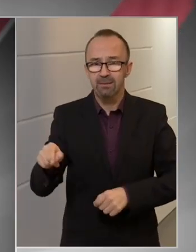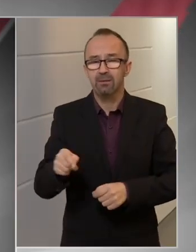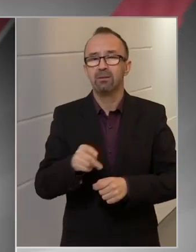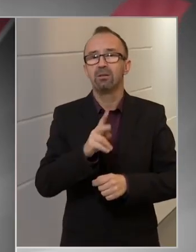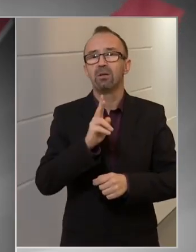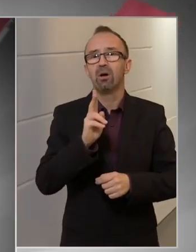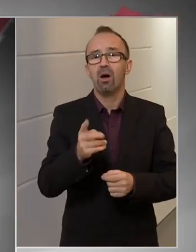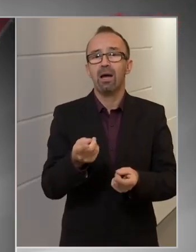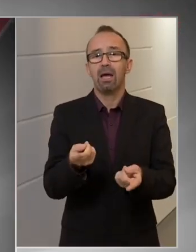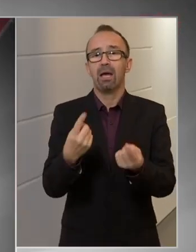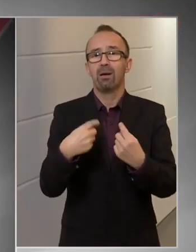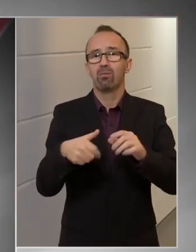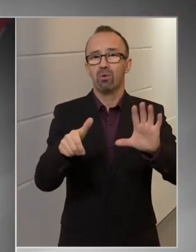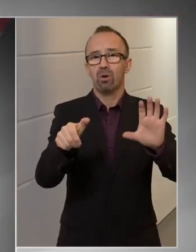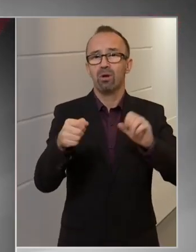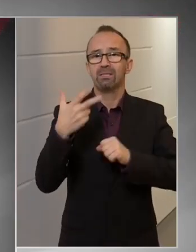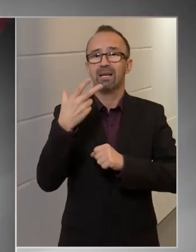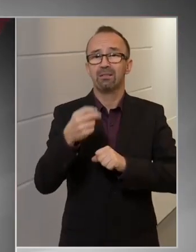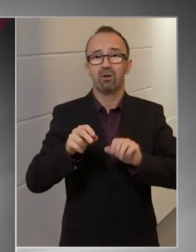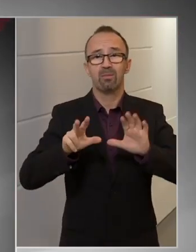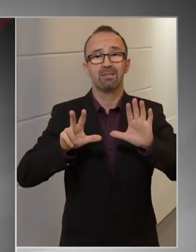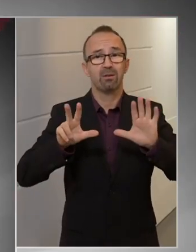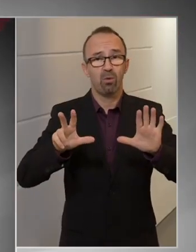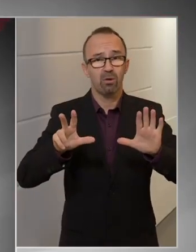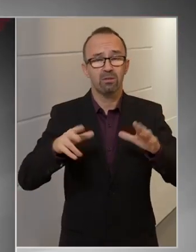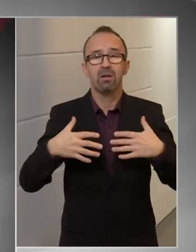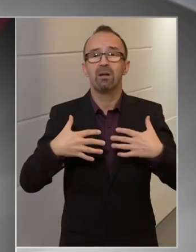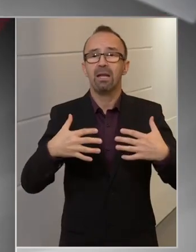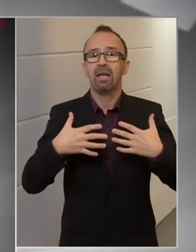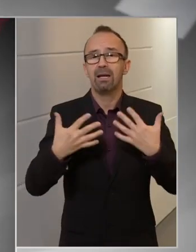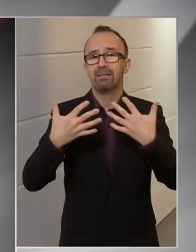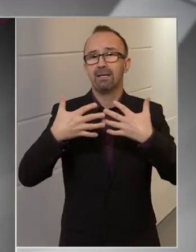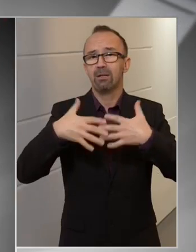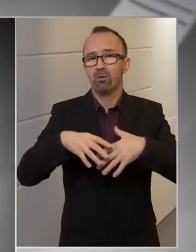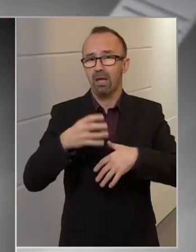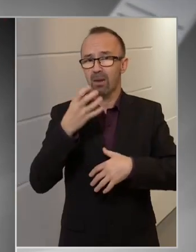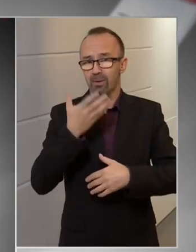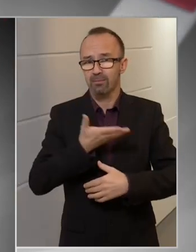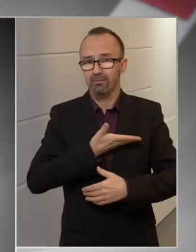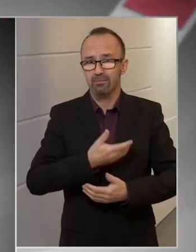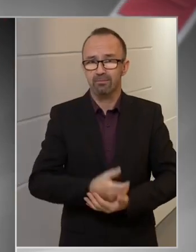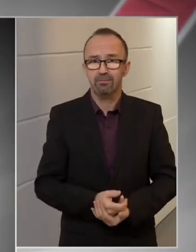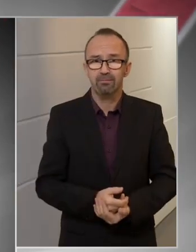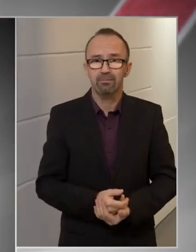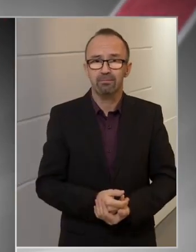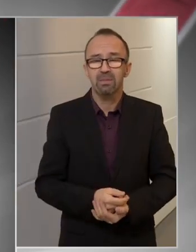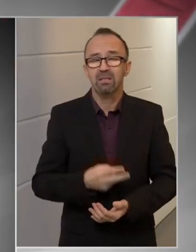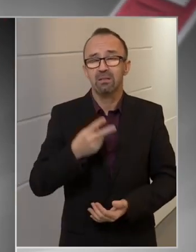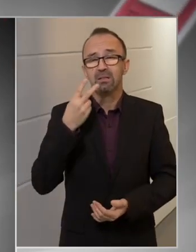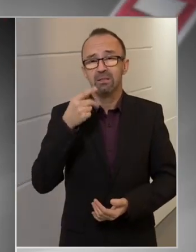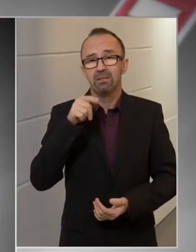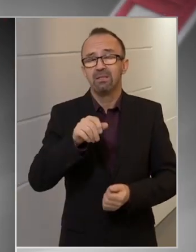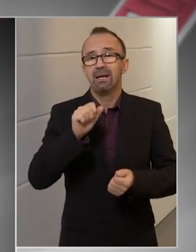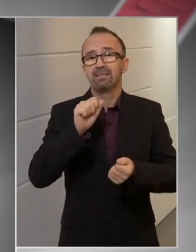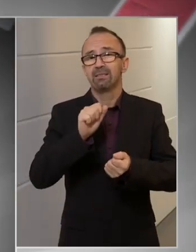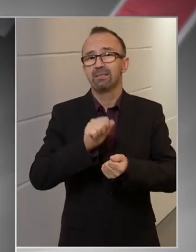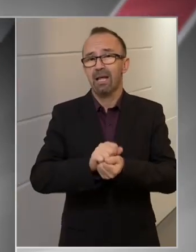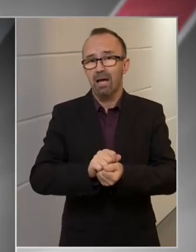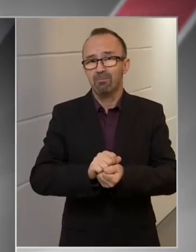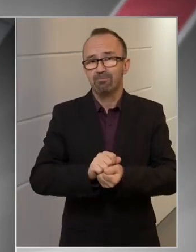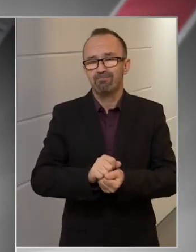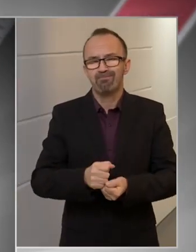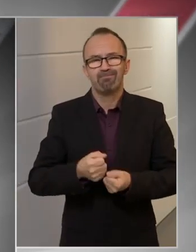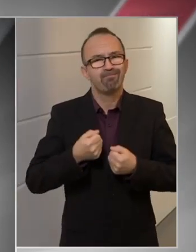akik közül 638-an lélegeztetőgépen vannak. Láthatjuk, hogy ezek a számok